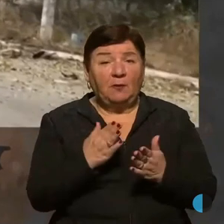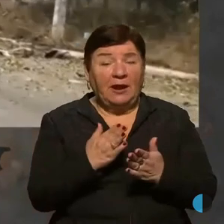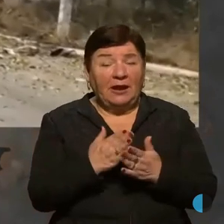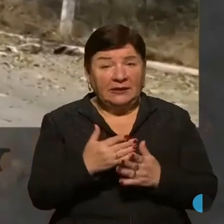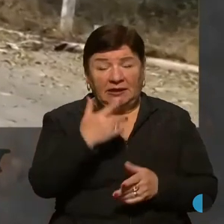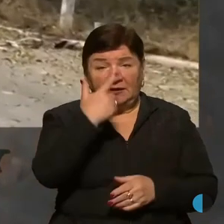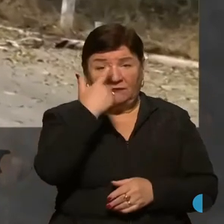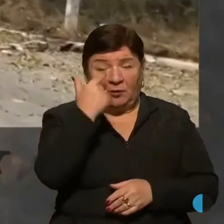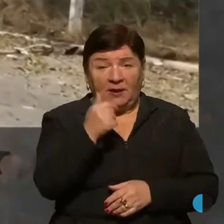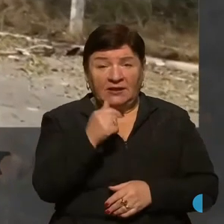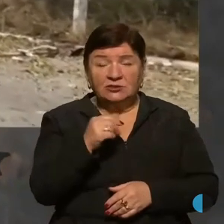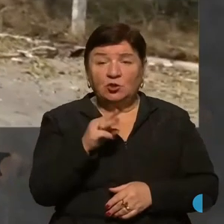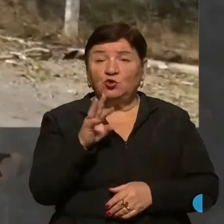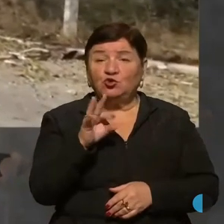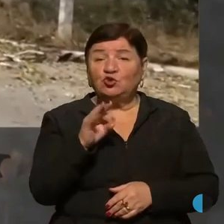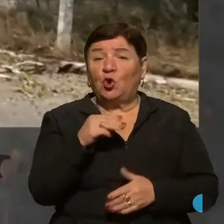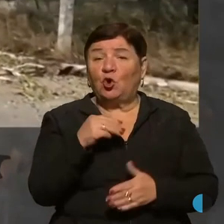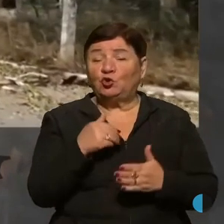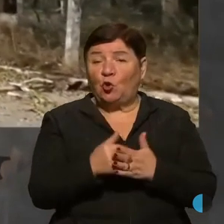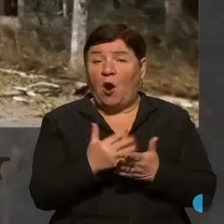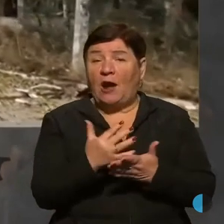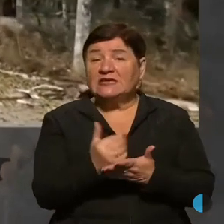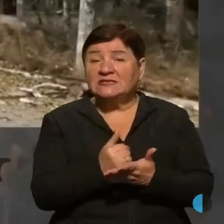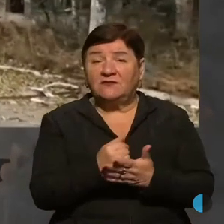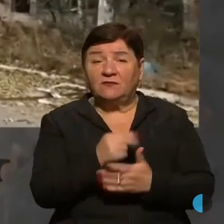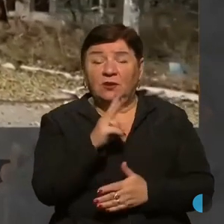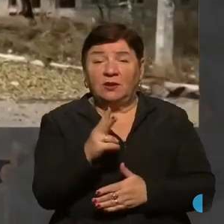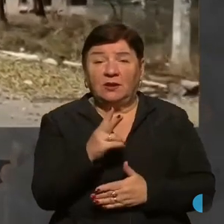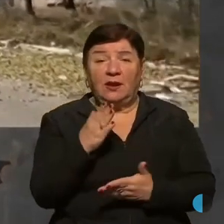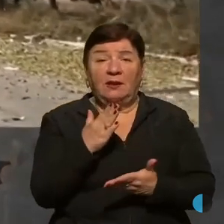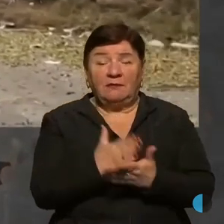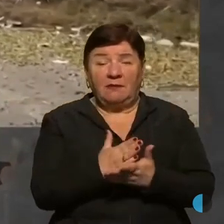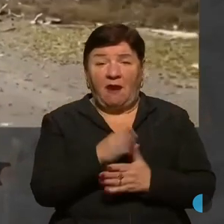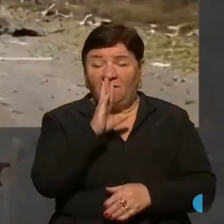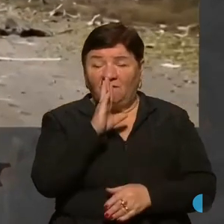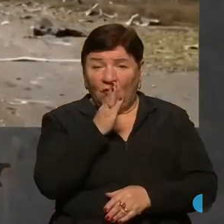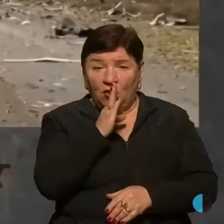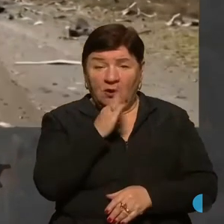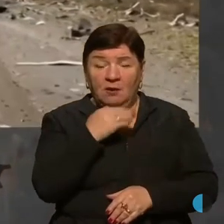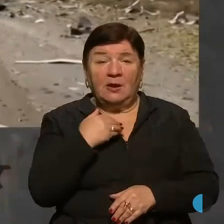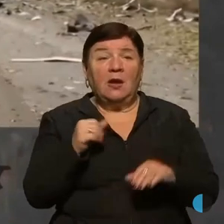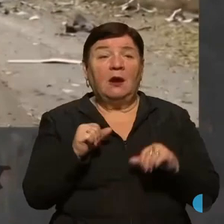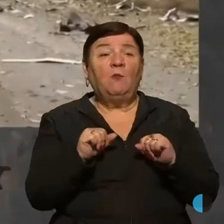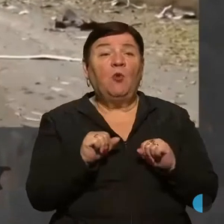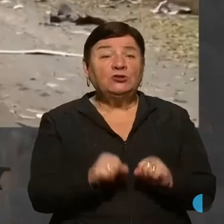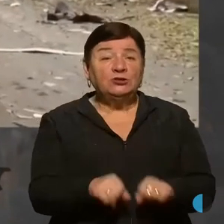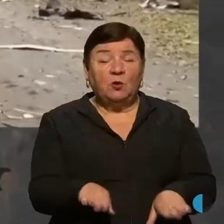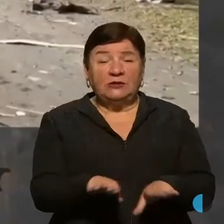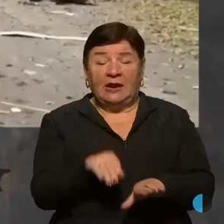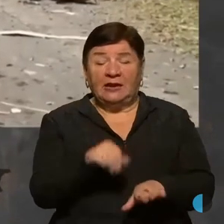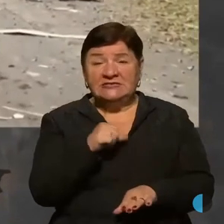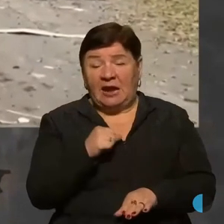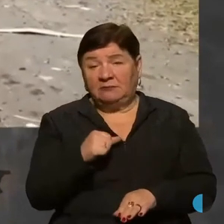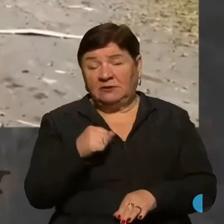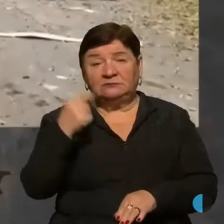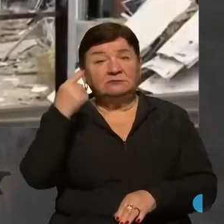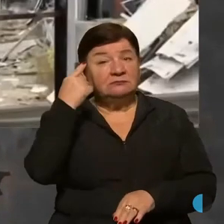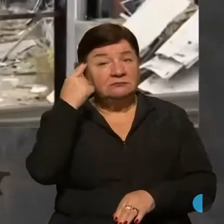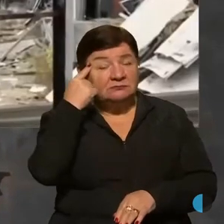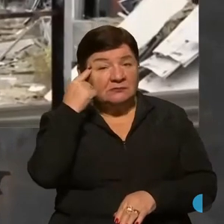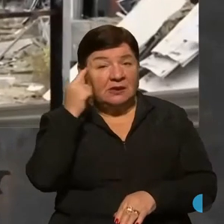інформацію щодо резерву, яким володіє ворог, ми можемо так само констатувати, що